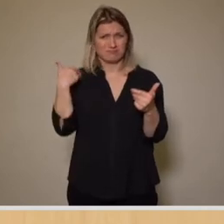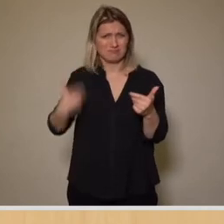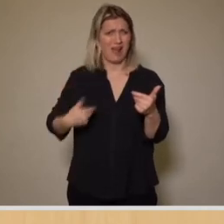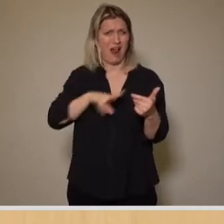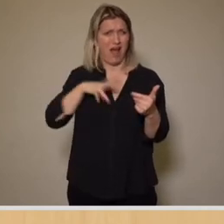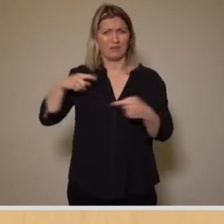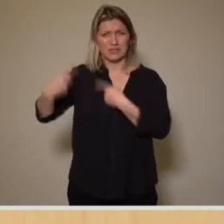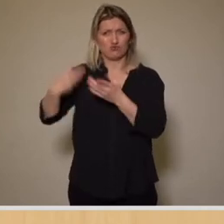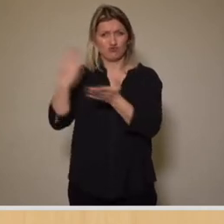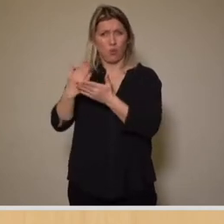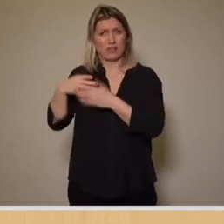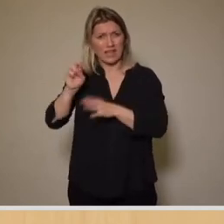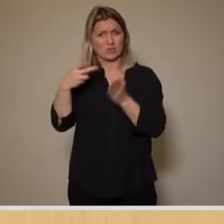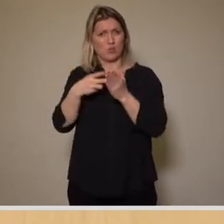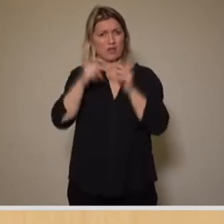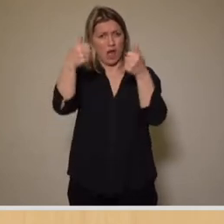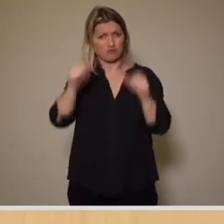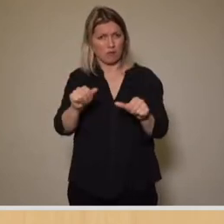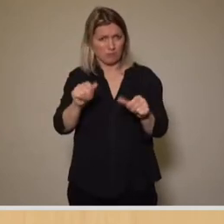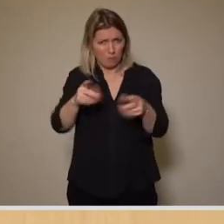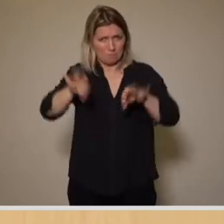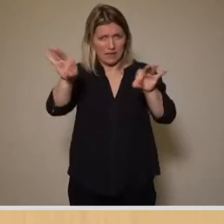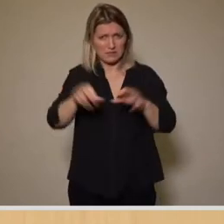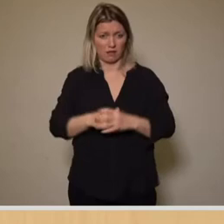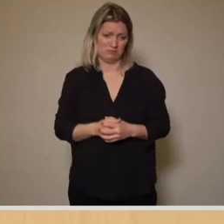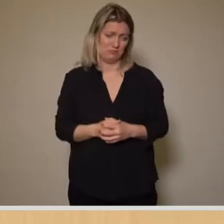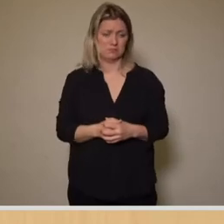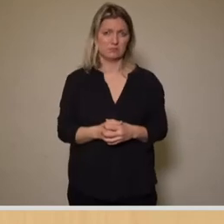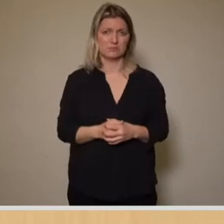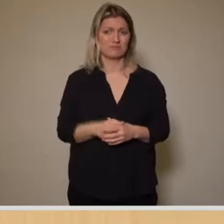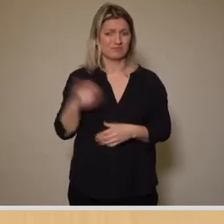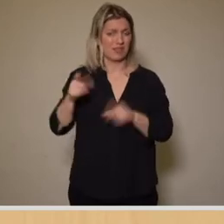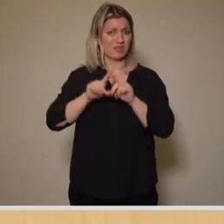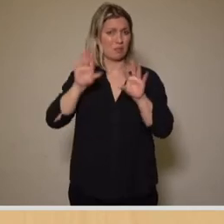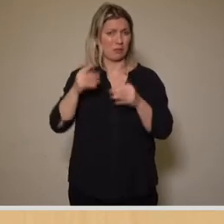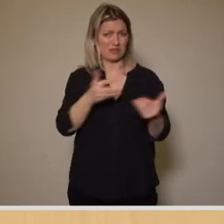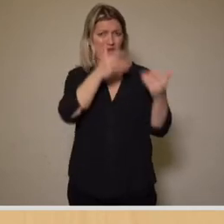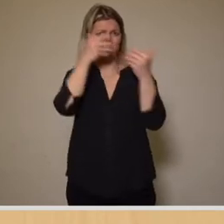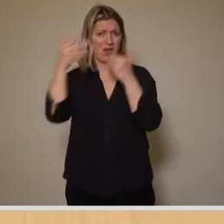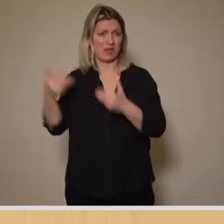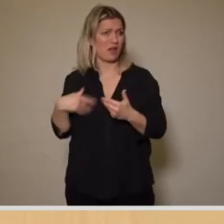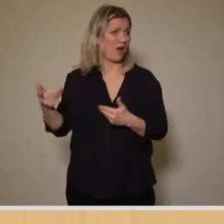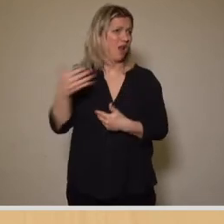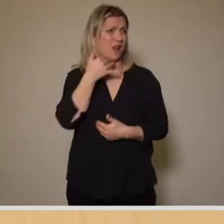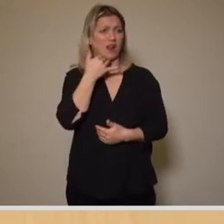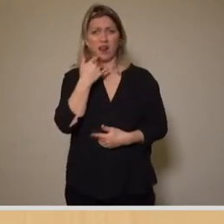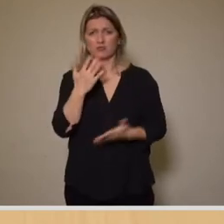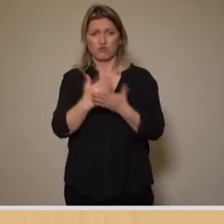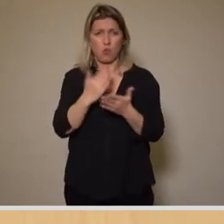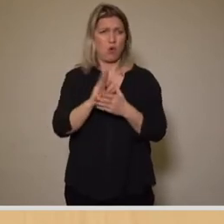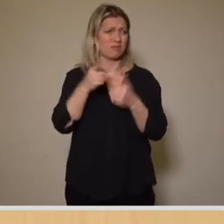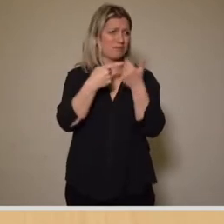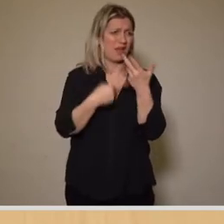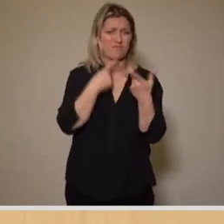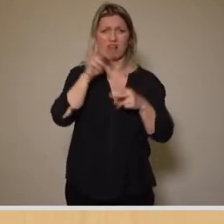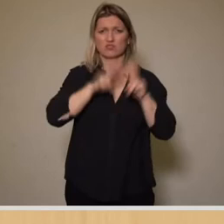bereits hatten? Das Thema ist insgesamt seit über zehn Jahren in der Diskussion, inklusive wirklich aller Optionen. Auch derer, die jetzt